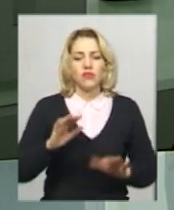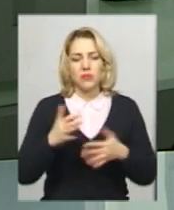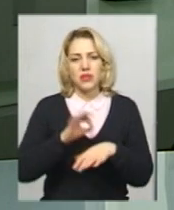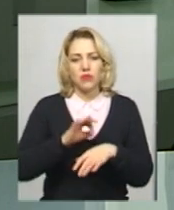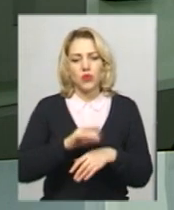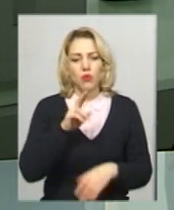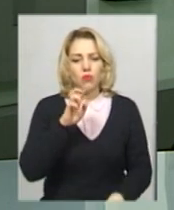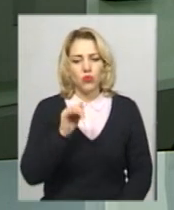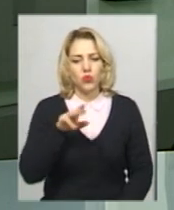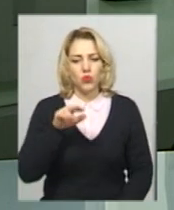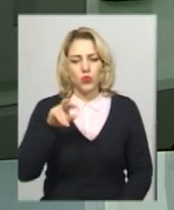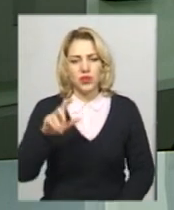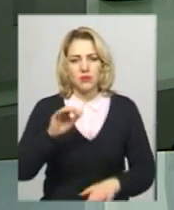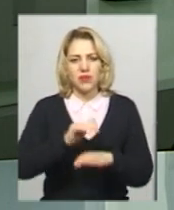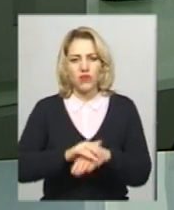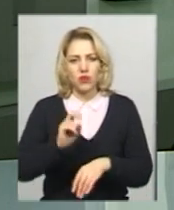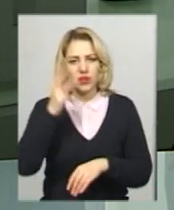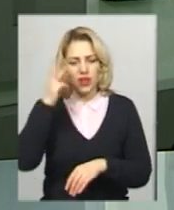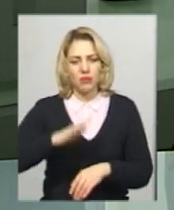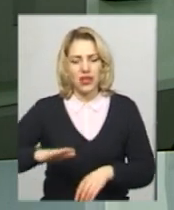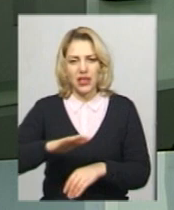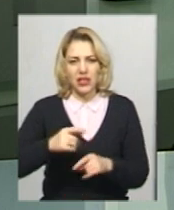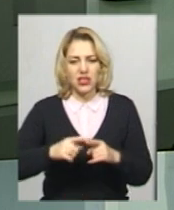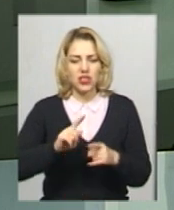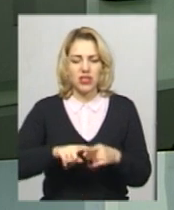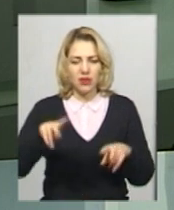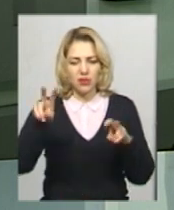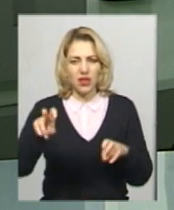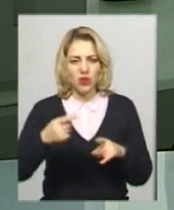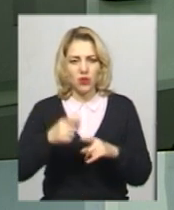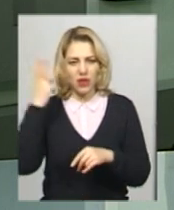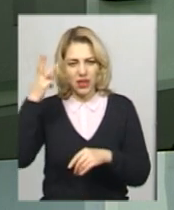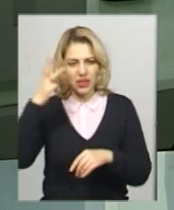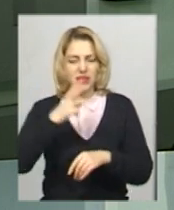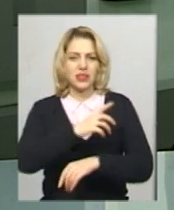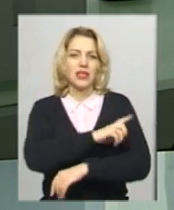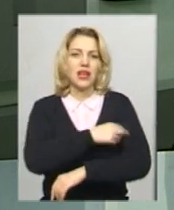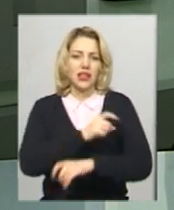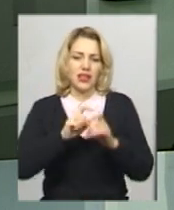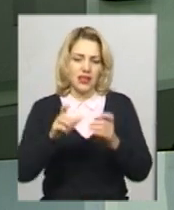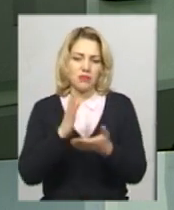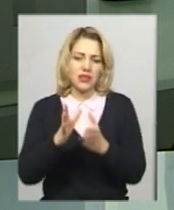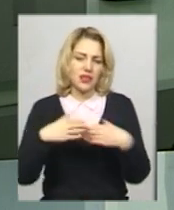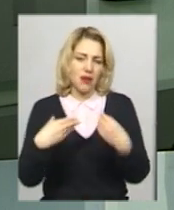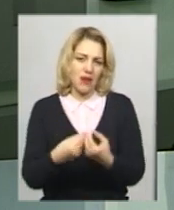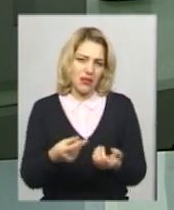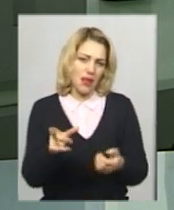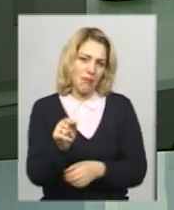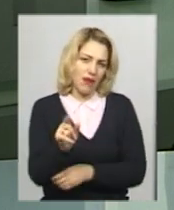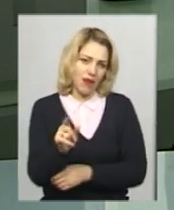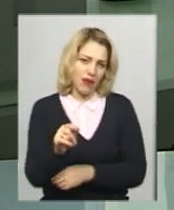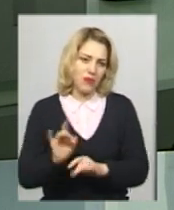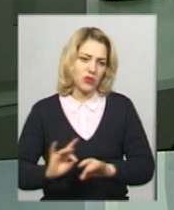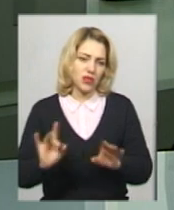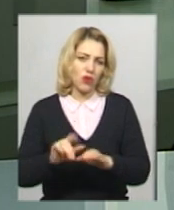зафіксували на Хмельниччині. З цим діагнозом у Хмельницькій інфекційній лікарні перебуває сімейна пара. Про це повідомила головна лікарка Оксана